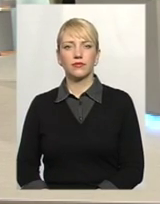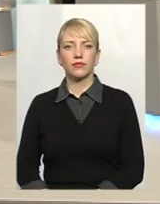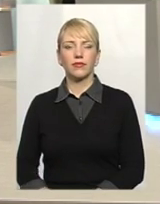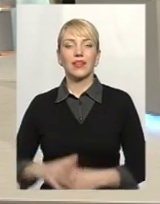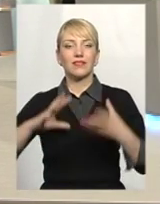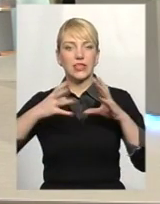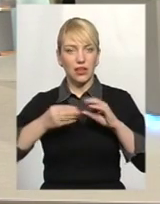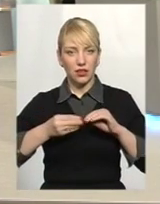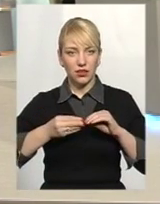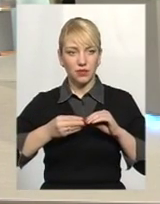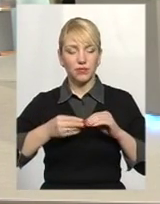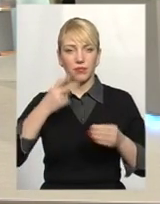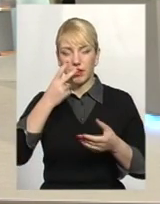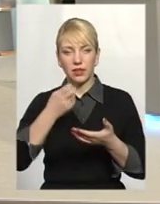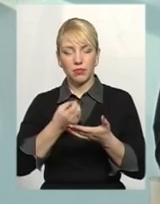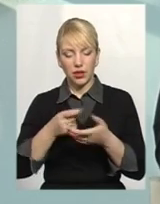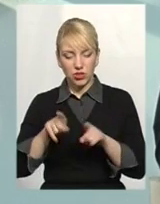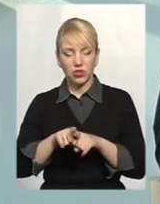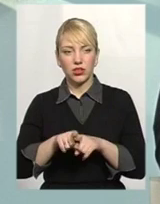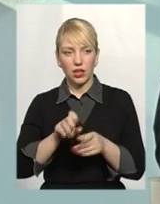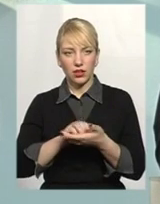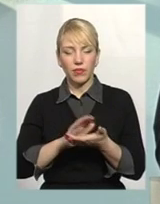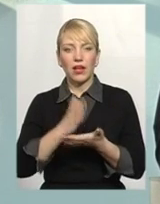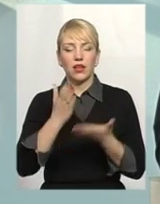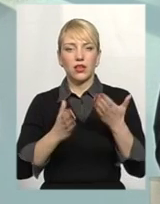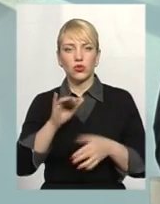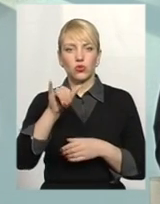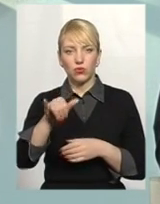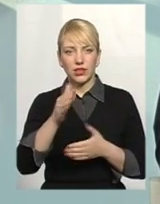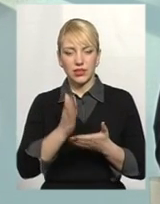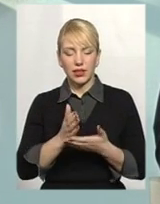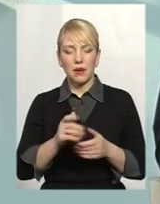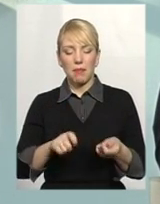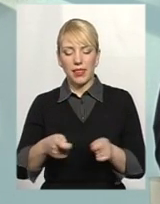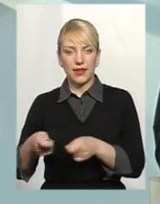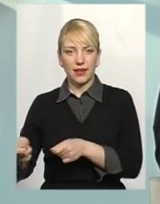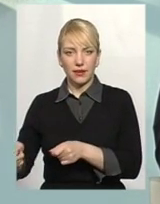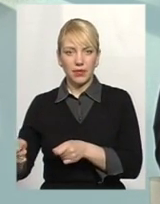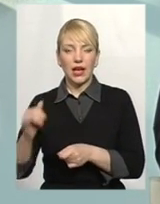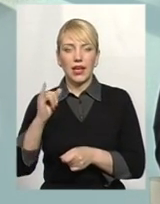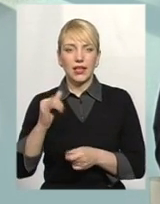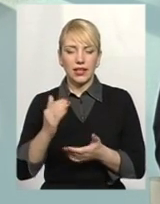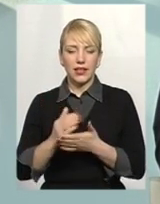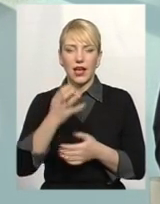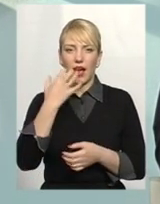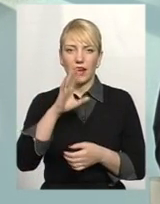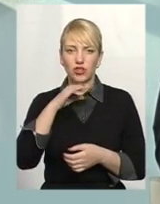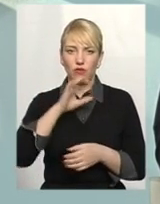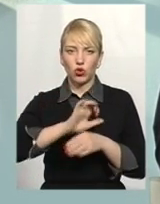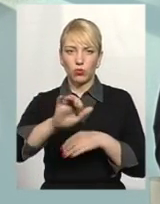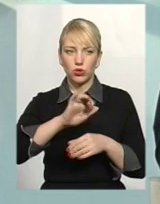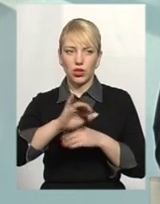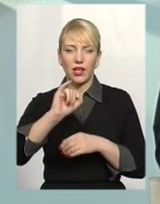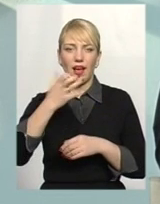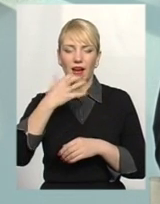відключення йде? передбачено наступним чином. Якщо у вас є плита і є гаряче водопостачання, і